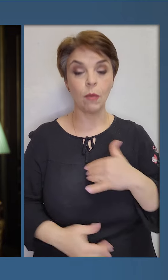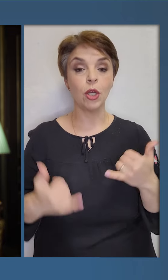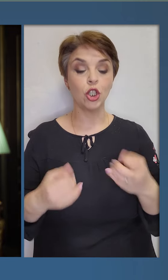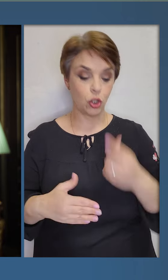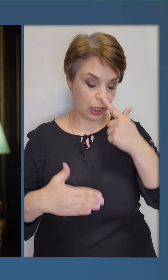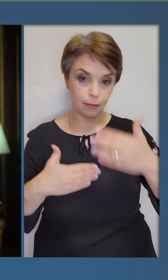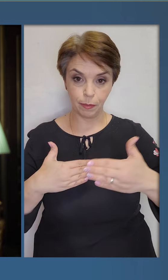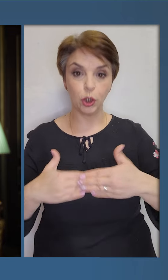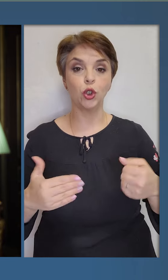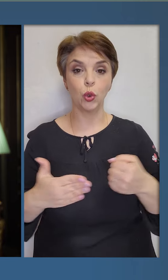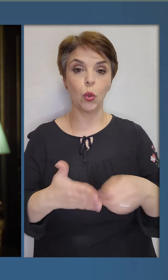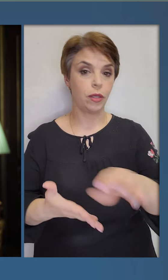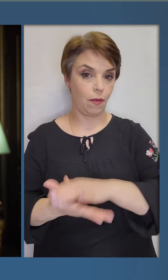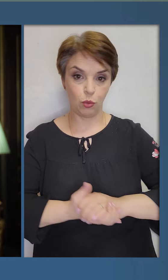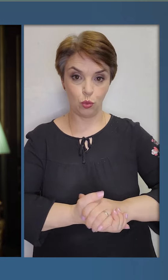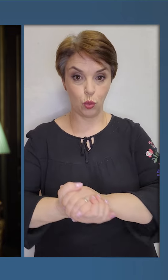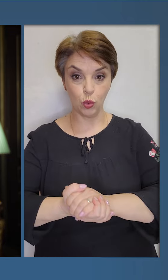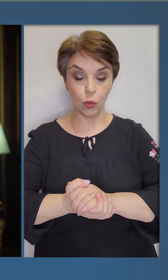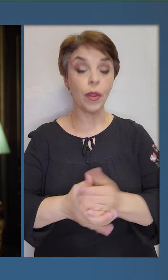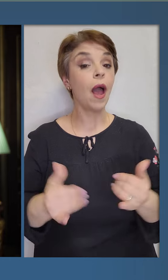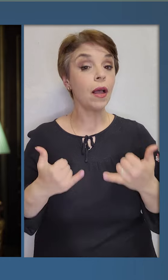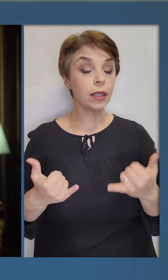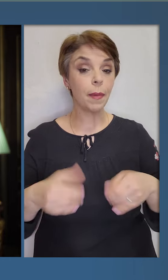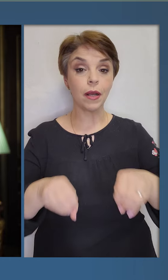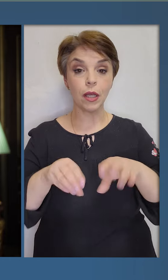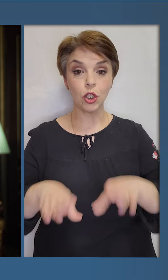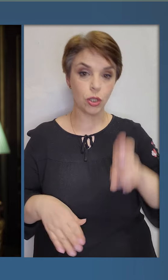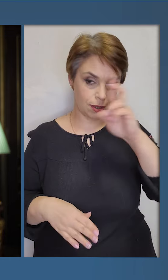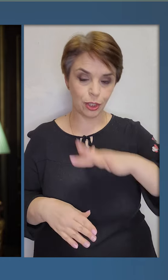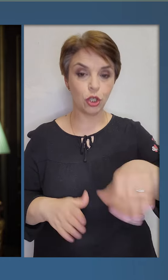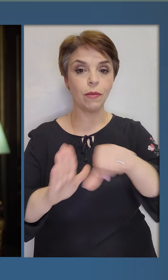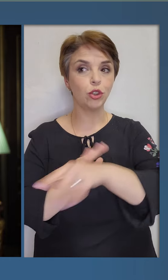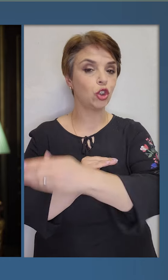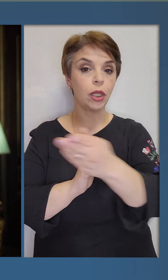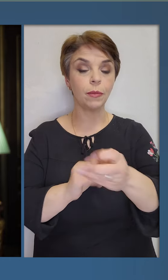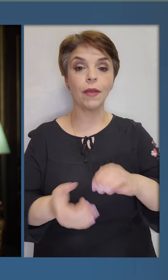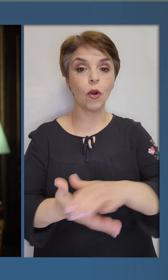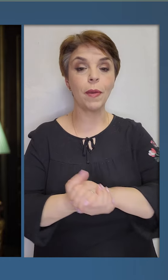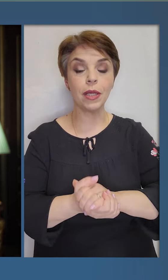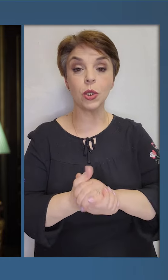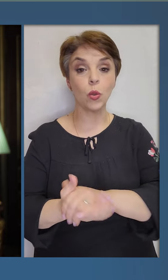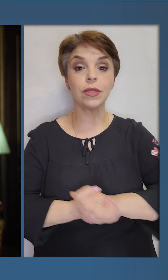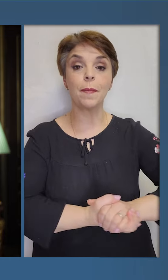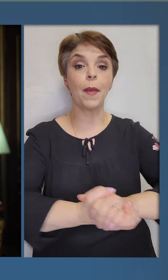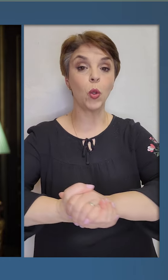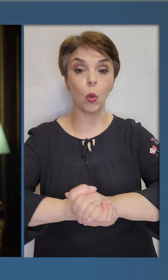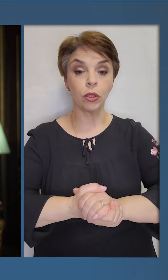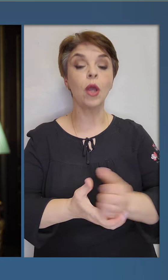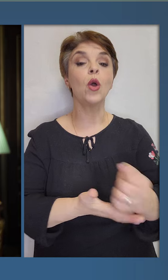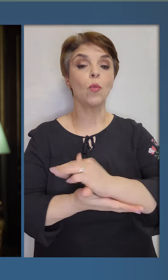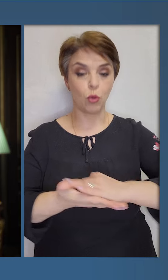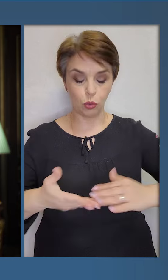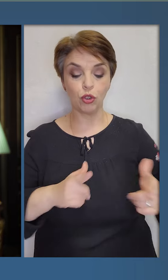І ми ще на крок ближче до Євросоюзу. Тепер рішення за державами-членами європейської спільноти.